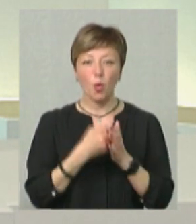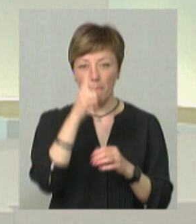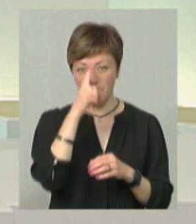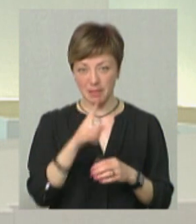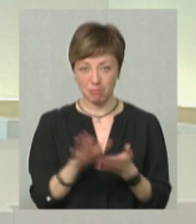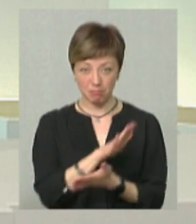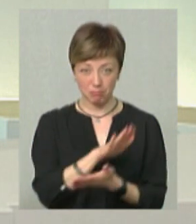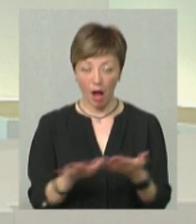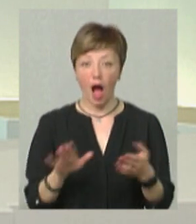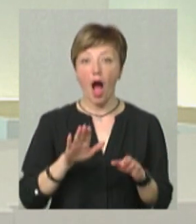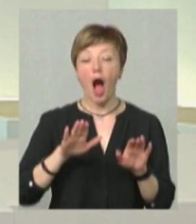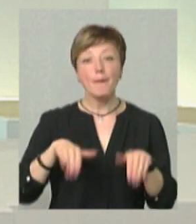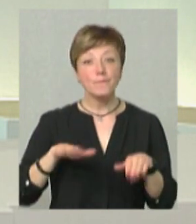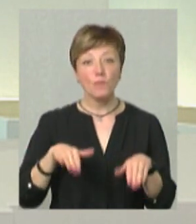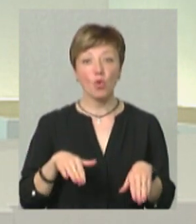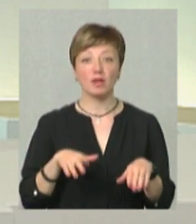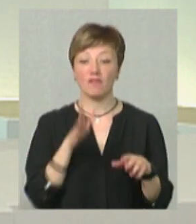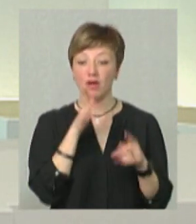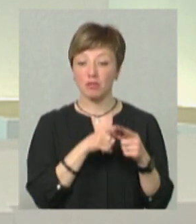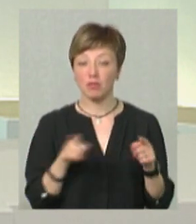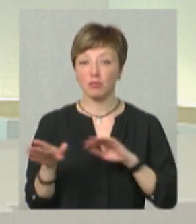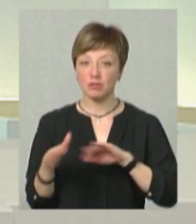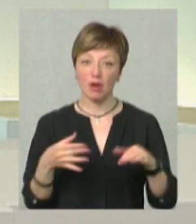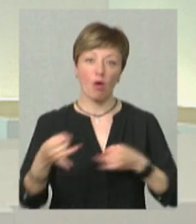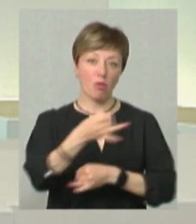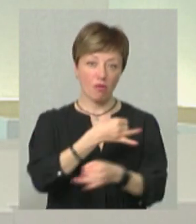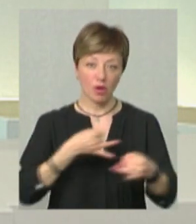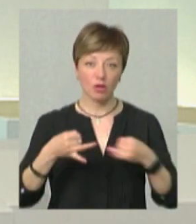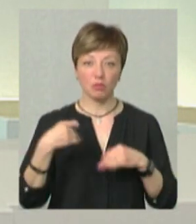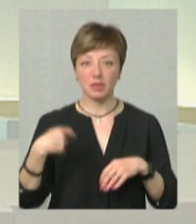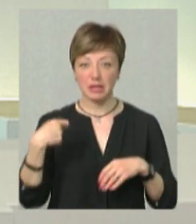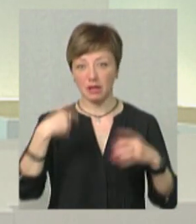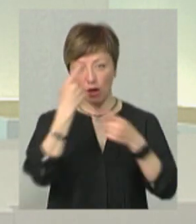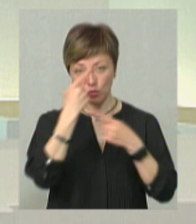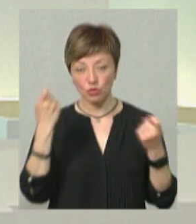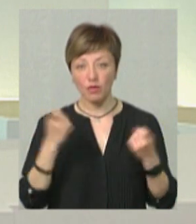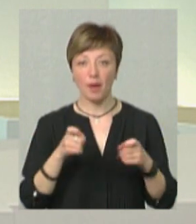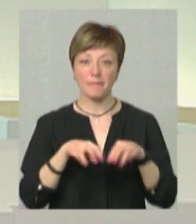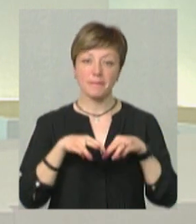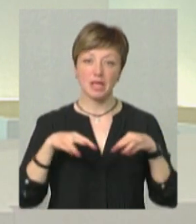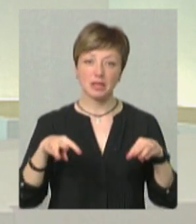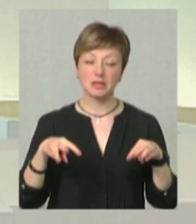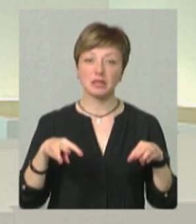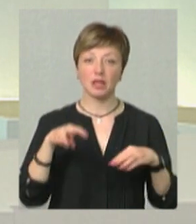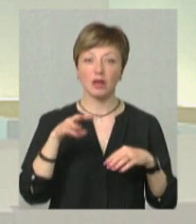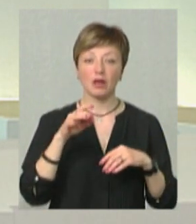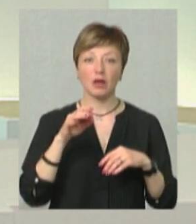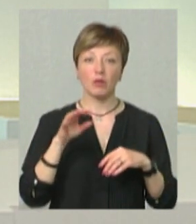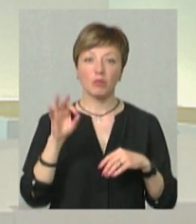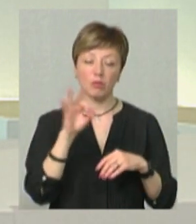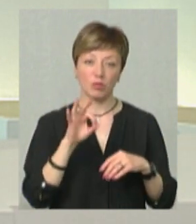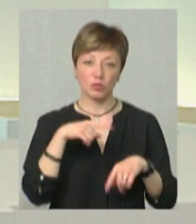часу. Потім пройшов час, де всі зібралися і говорили, що президент анонсував, міністр України